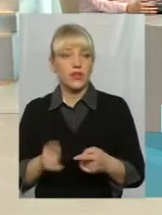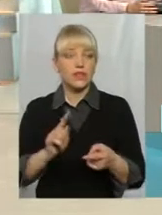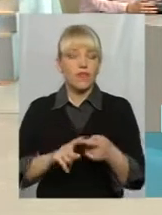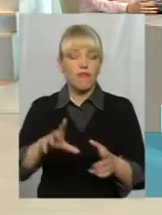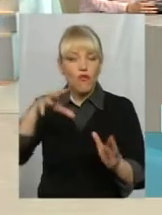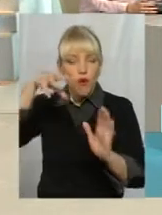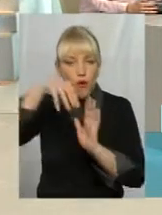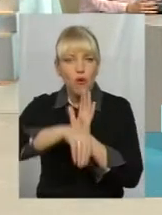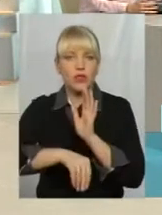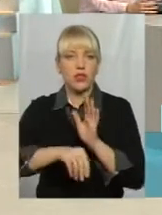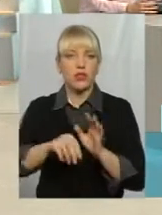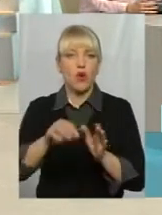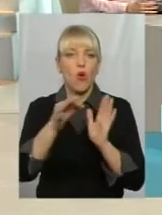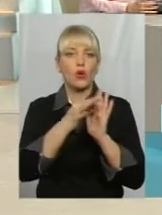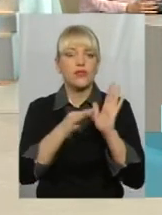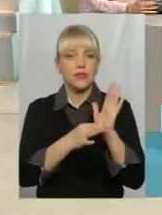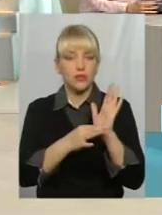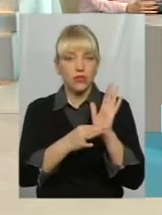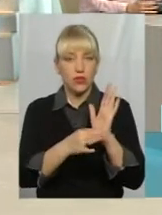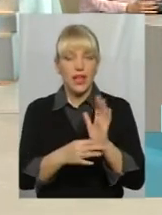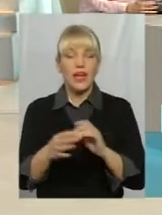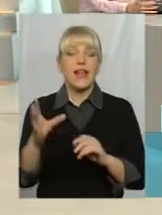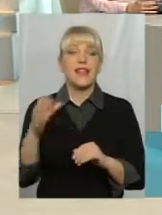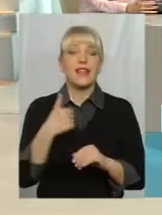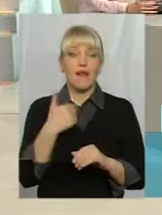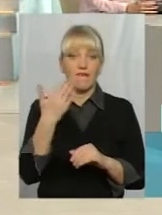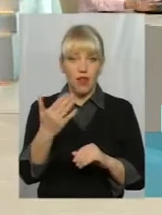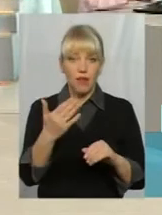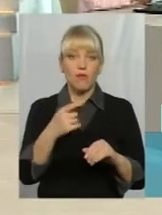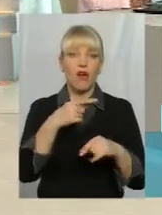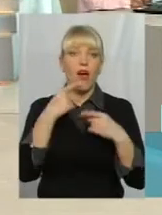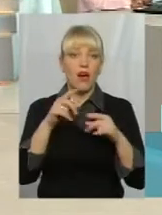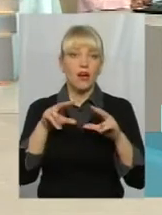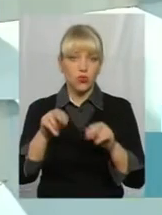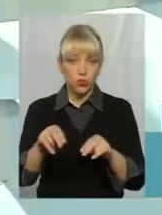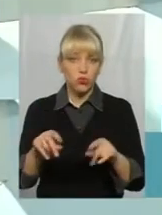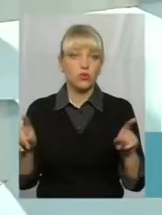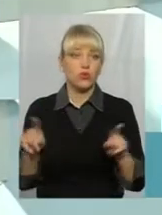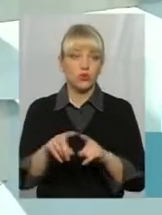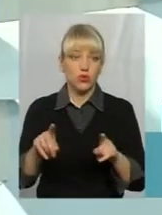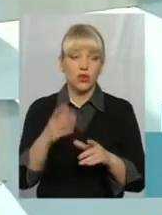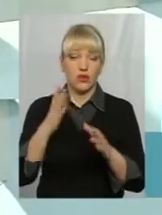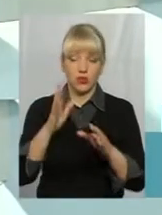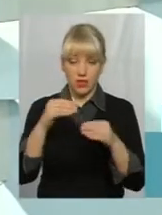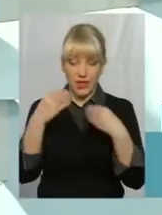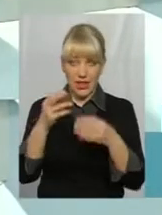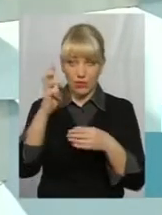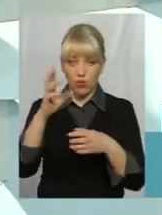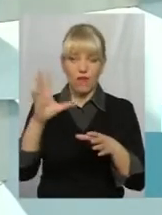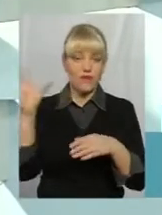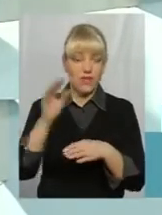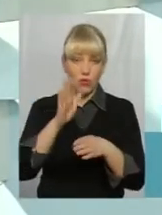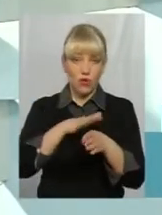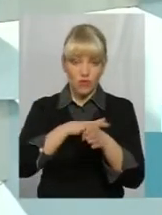оцінку. Тобто, все буде залежати, і я вам гарантую, що ми, дасть Бог, буде виконано все вчасно доручення уряду,